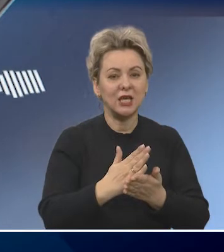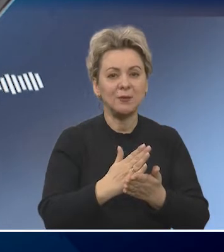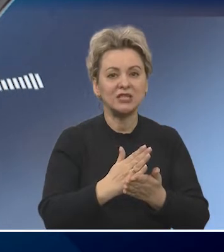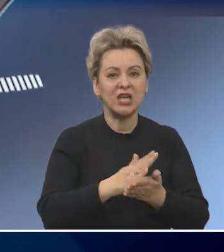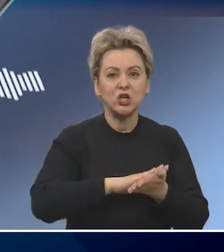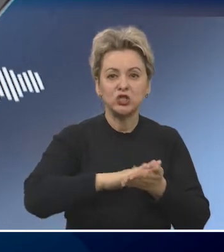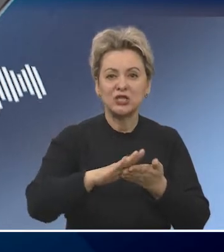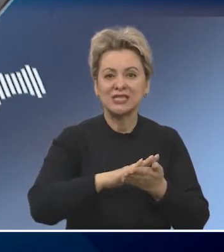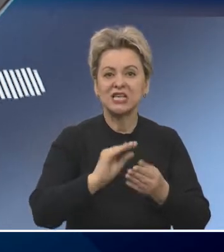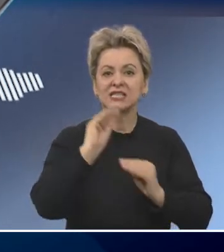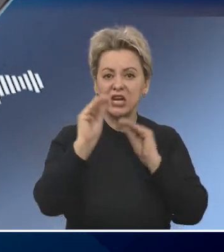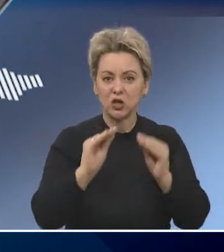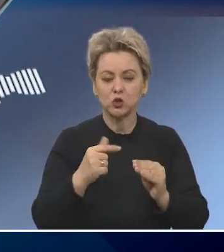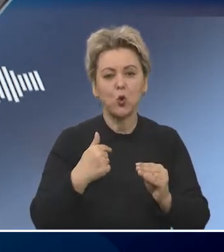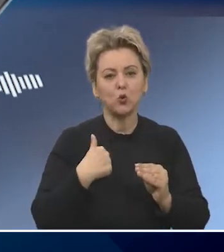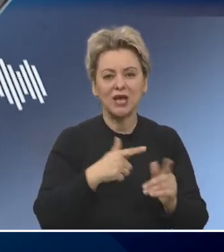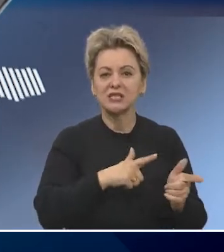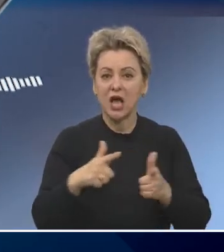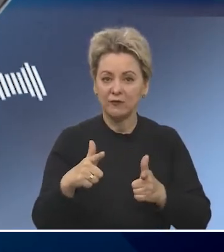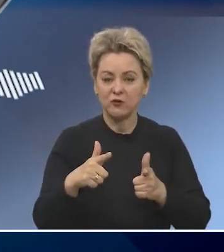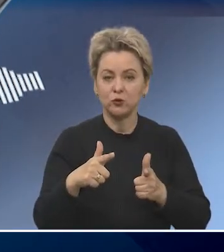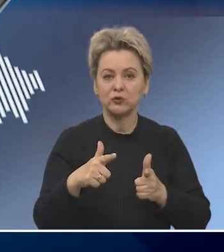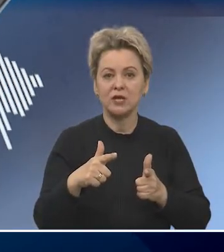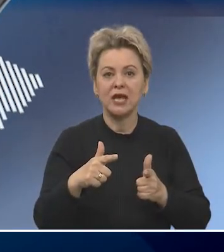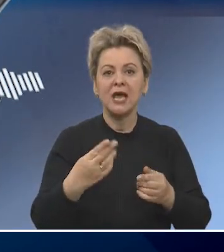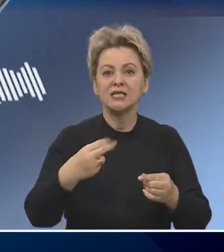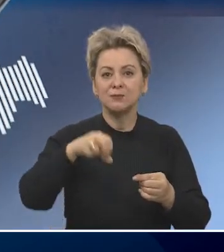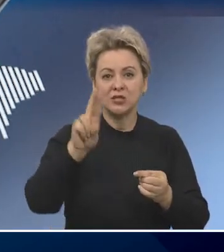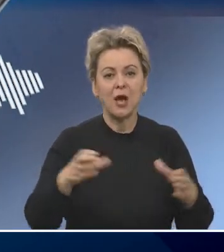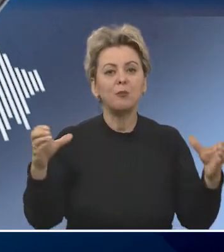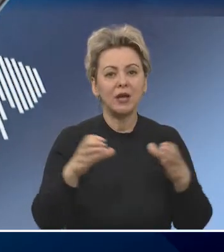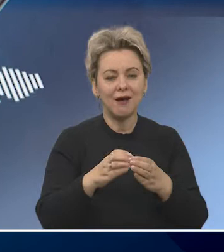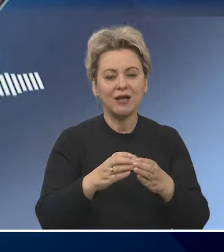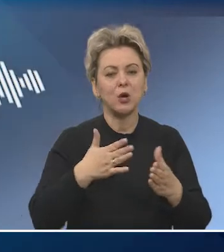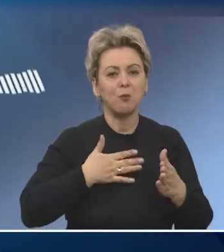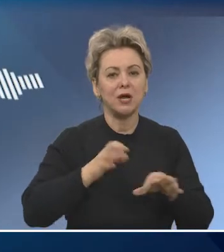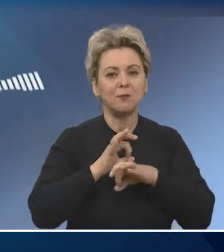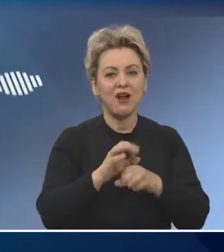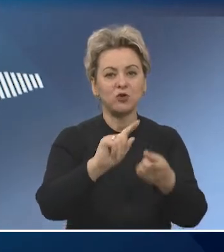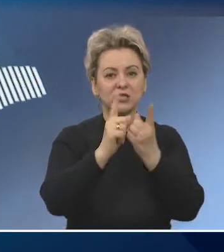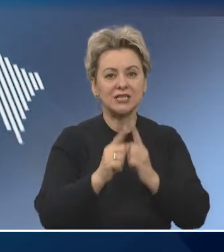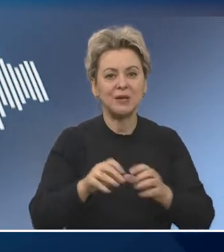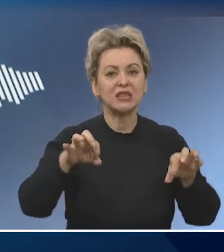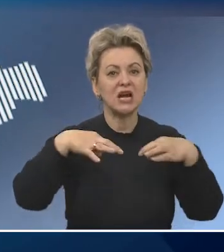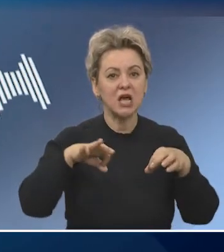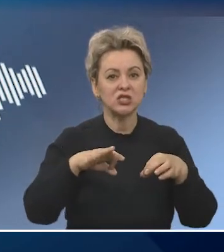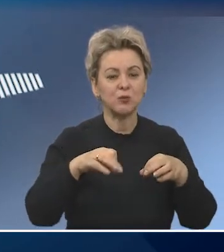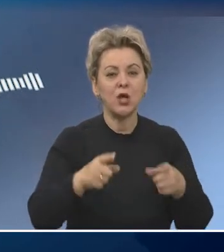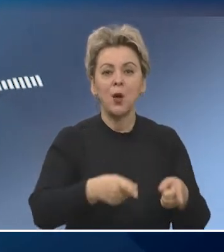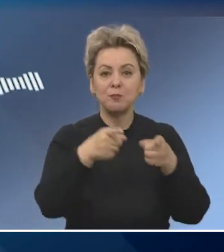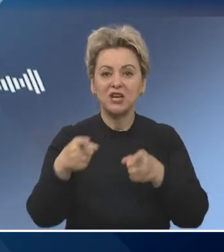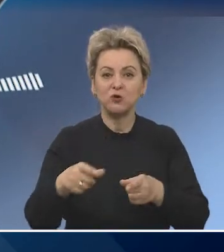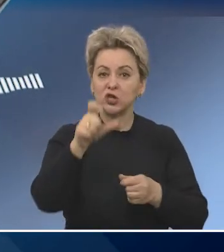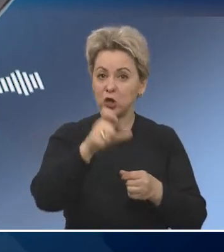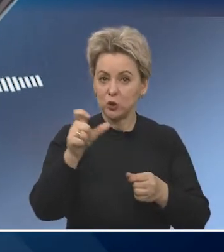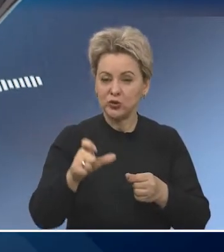имеются дезинфицирующие средства. У нас сформированы дезинфекционные бригады. Мы проводим обработку автотранспорта